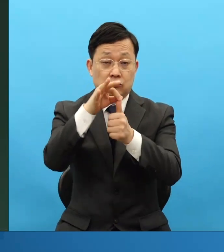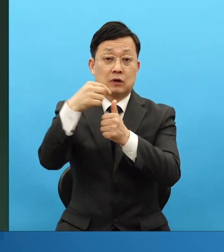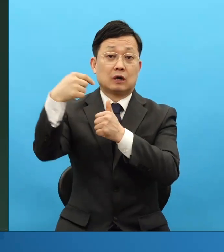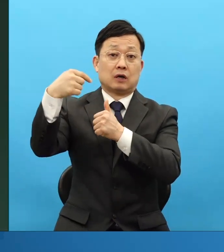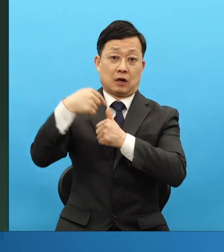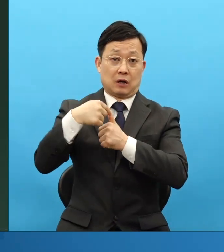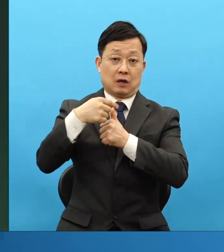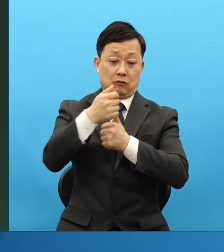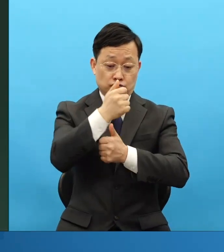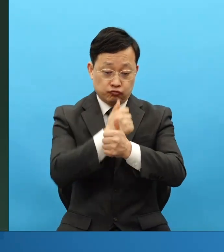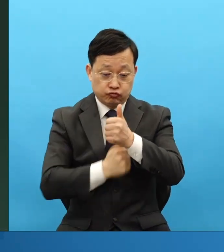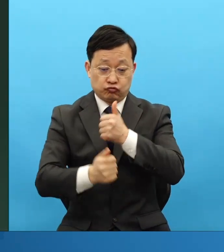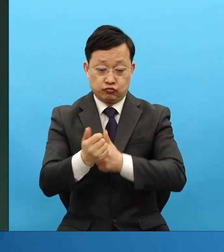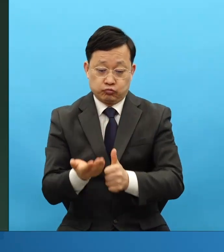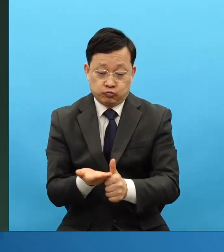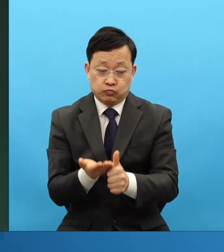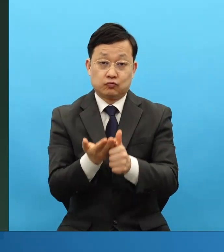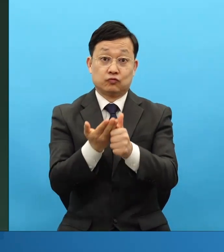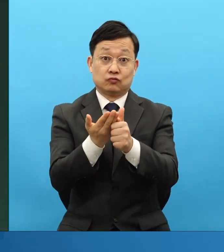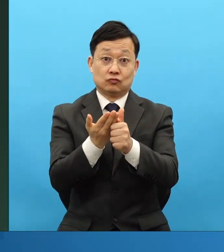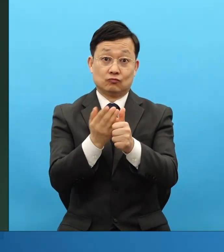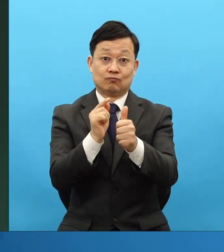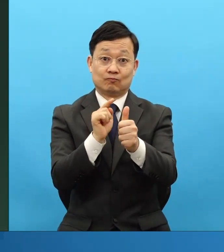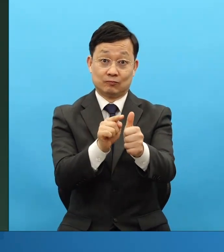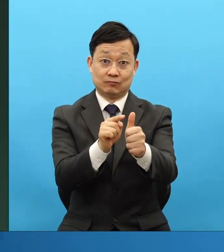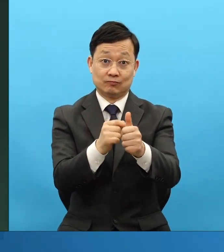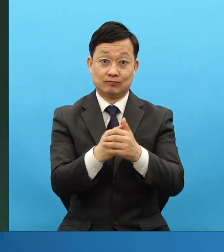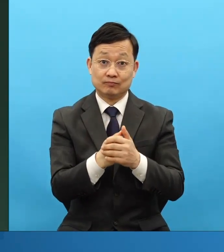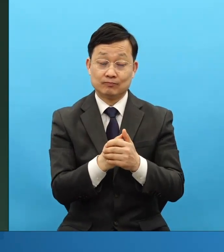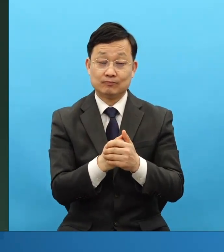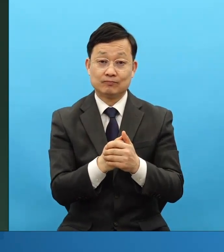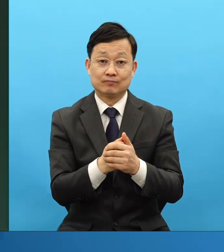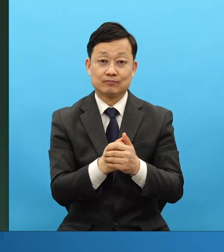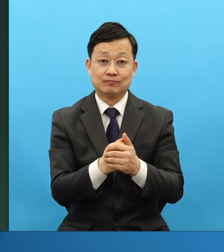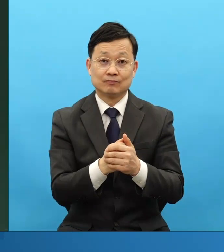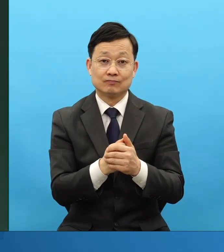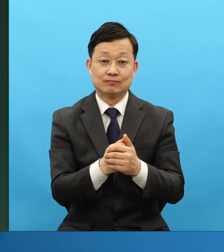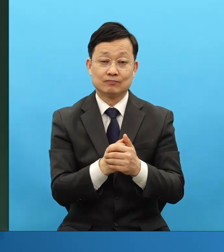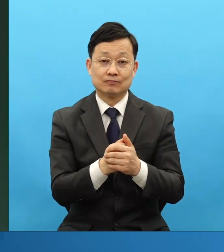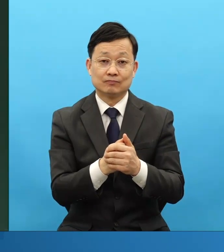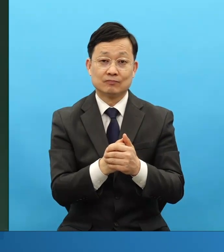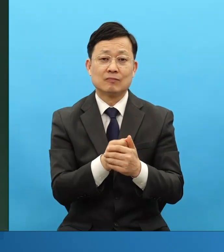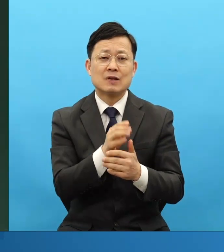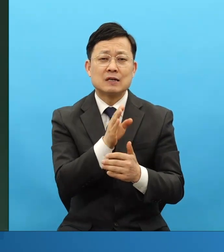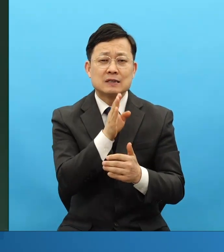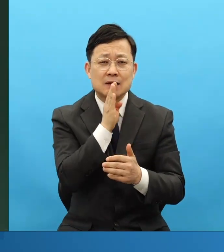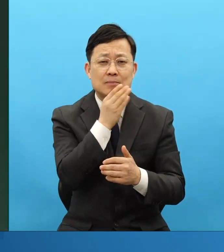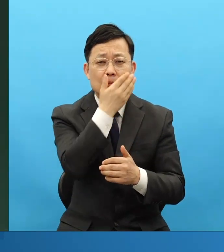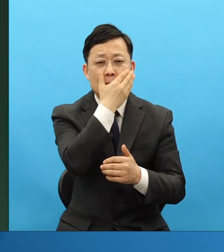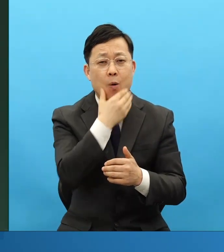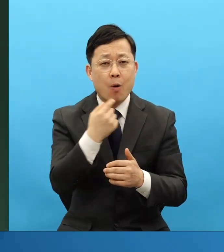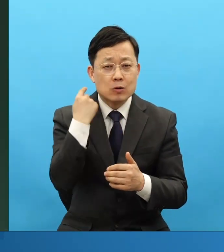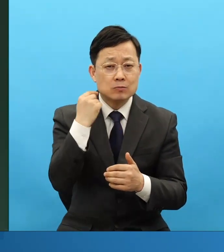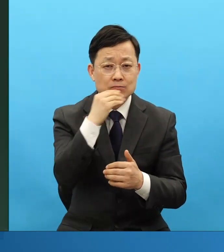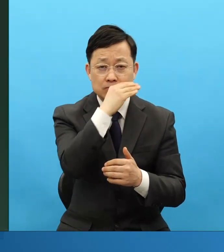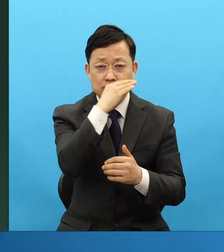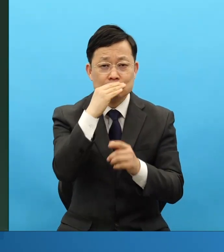후대를 키우는 그 사이에 뭡니까? 참된 복음과 치유